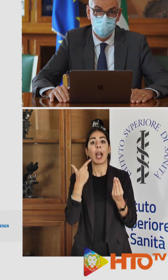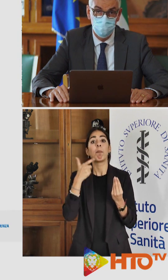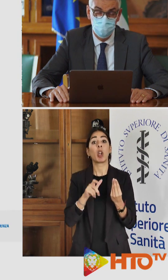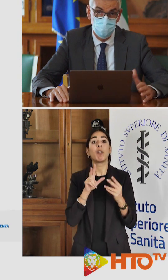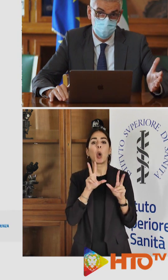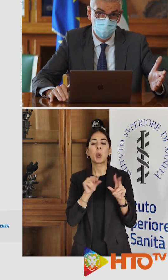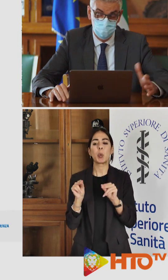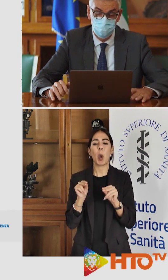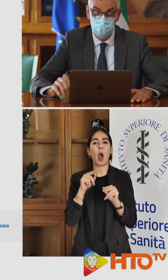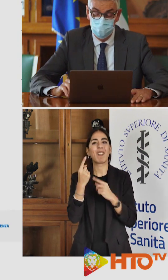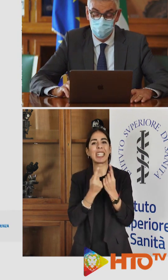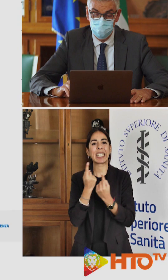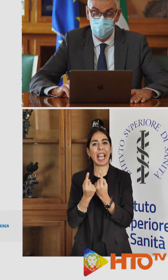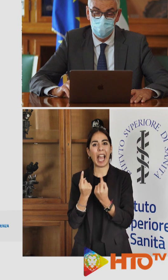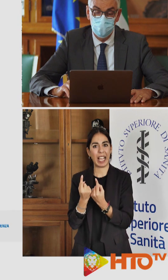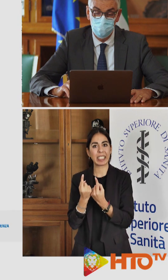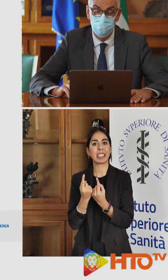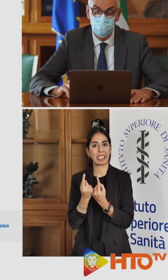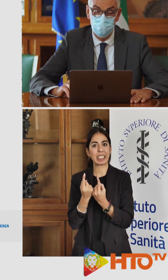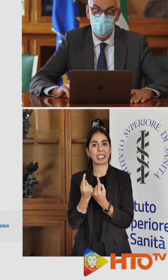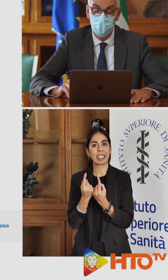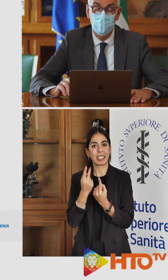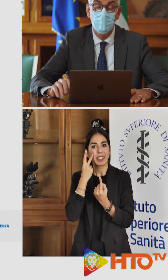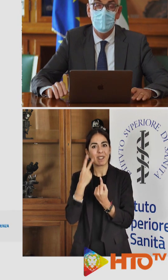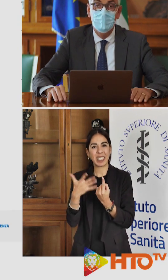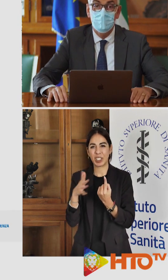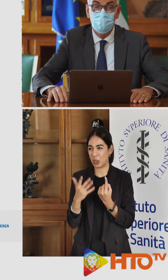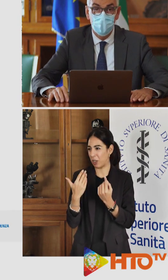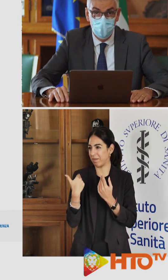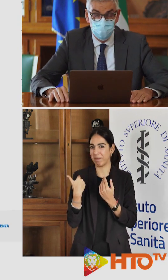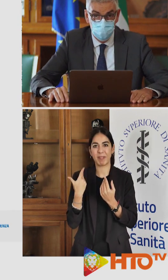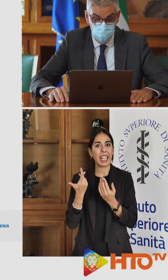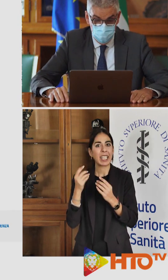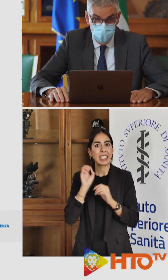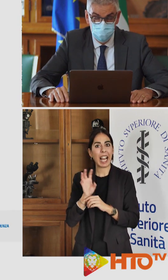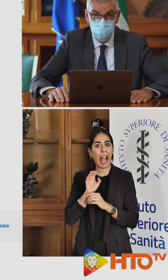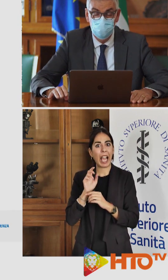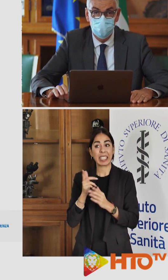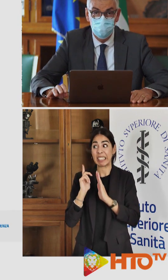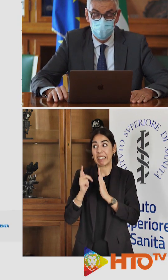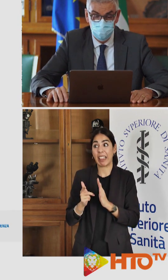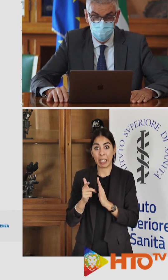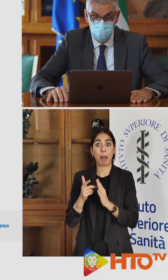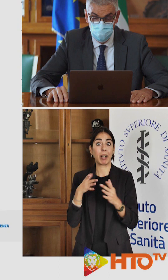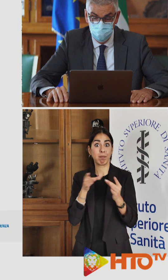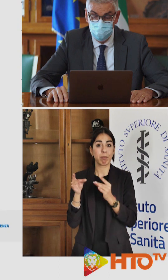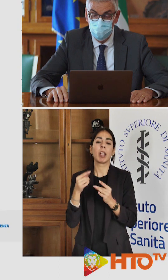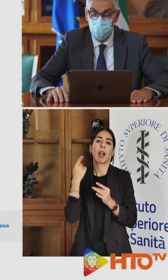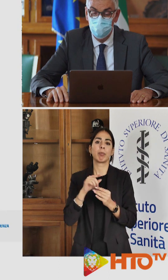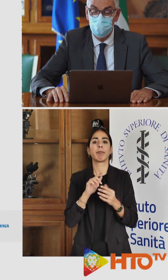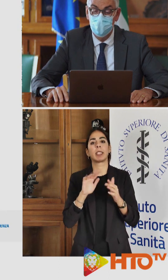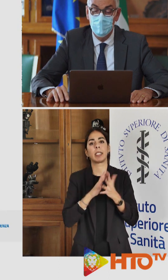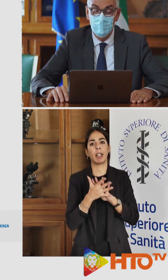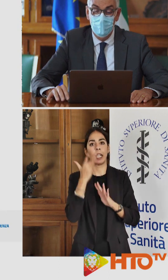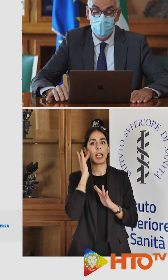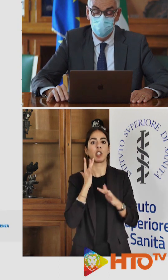nuovi casi che abbiamo censito e visto nelle slide precedenti, nell'ultima settimana. Sulla base di questi dati, la cabina di regia che